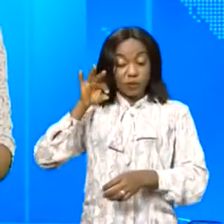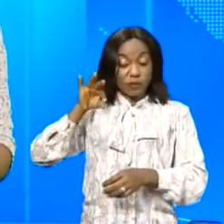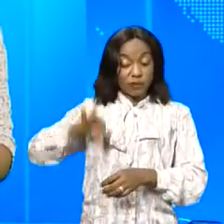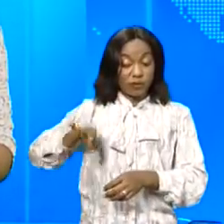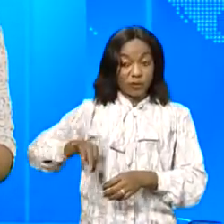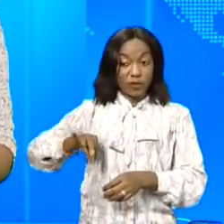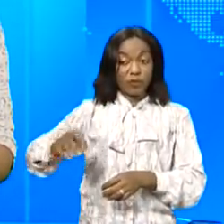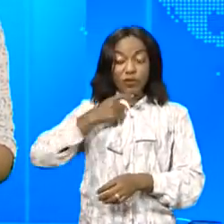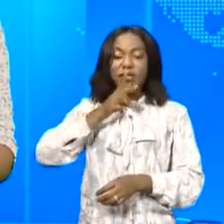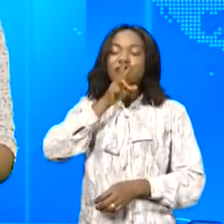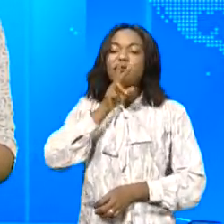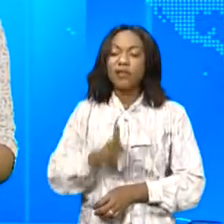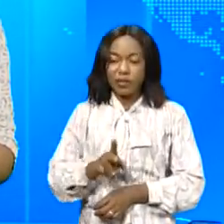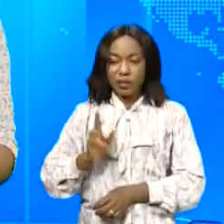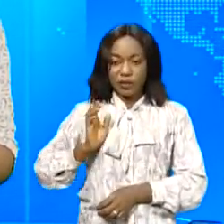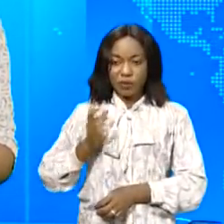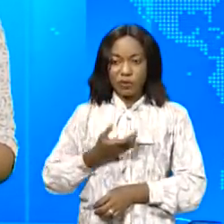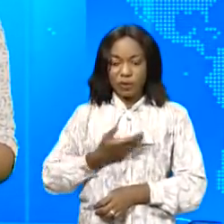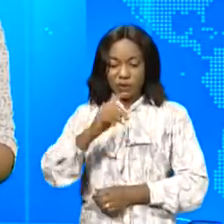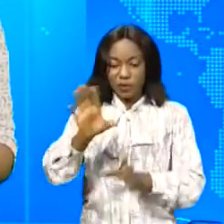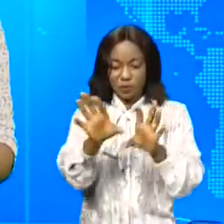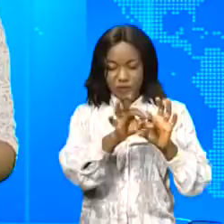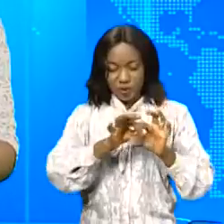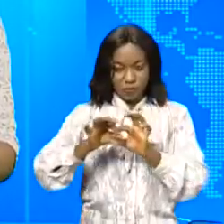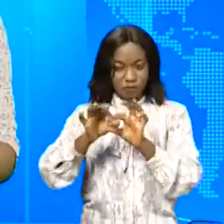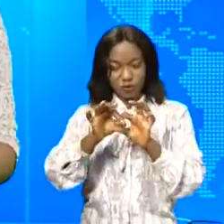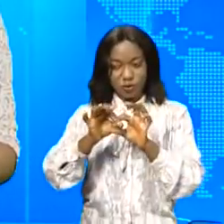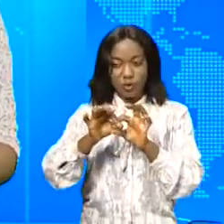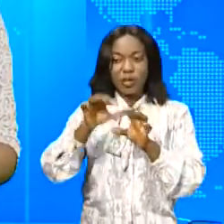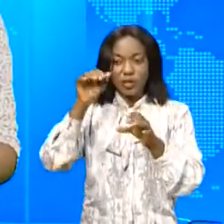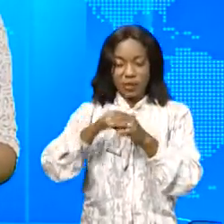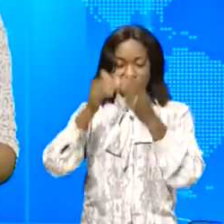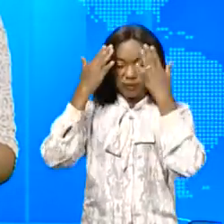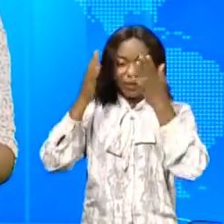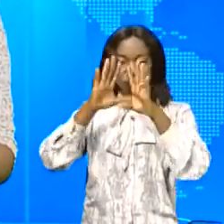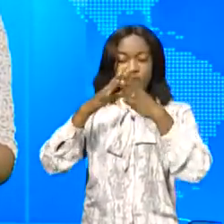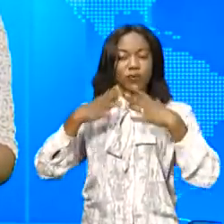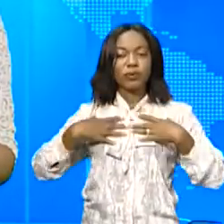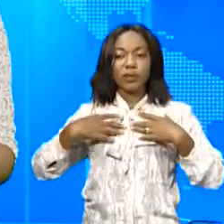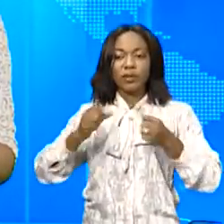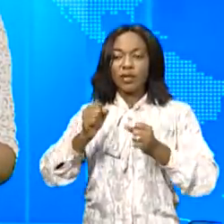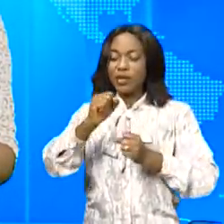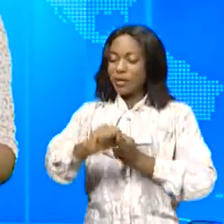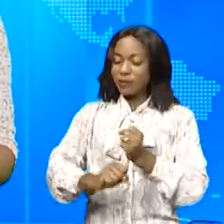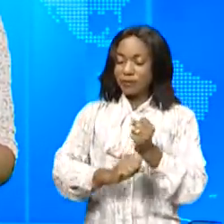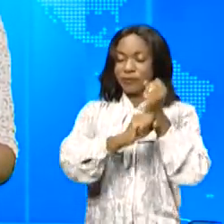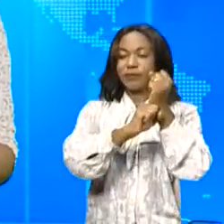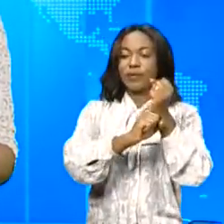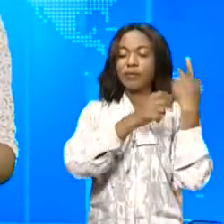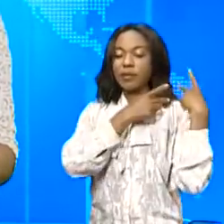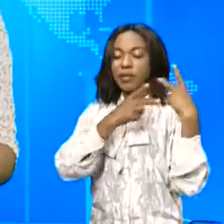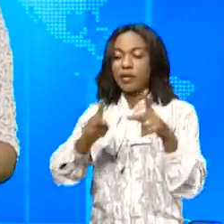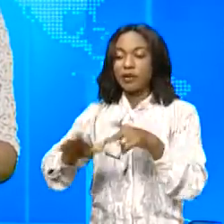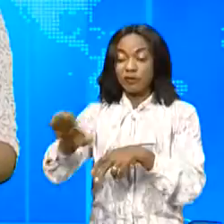pour vous rassurer de notre franche collaboration puisse l'éternel Dieu tout puissant vous assister tout au long de votre